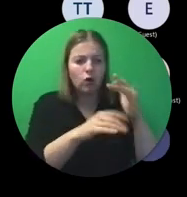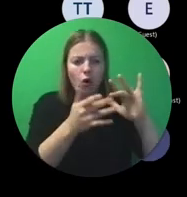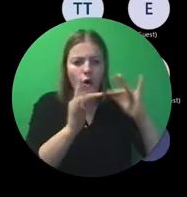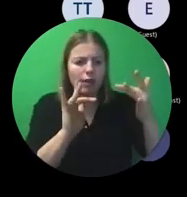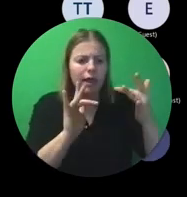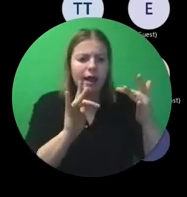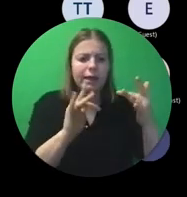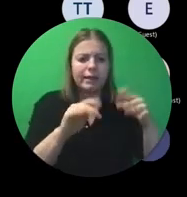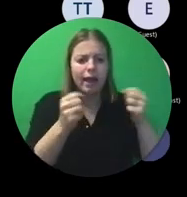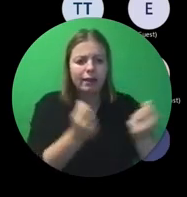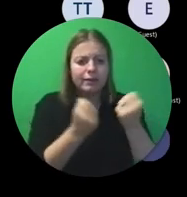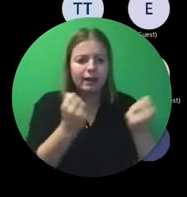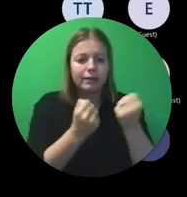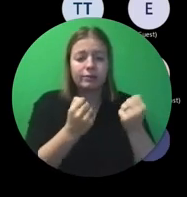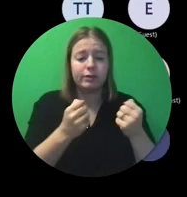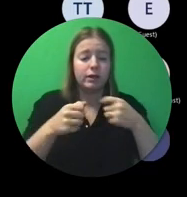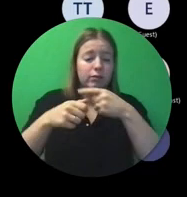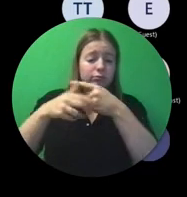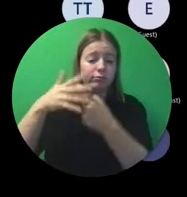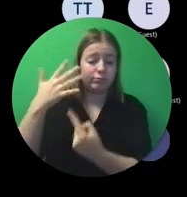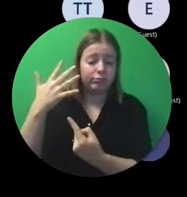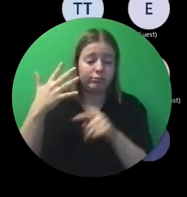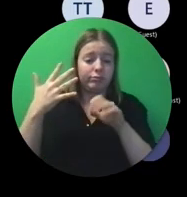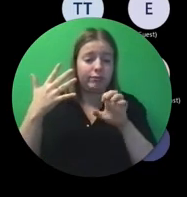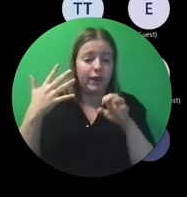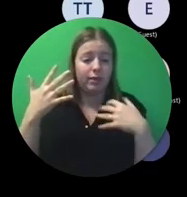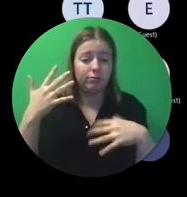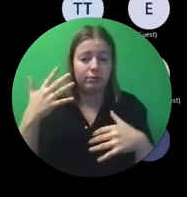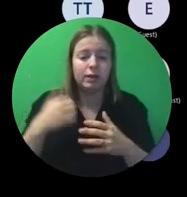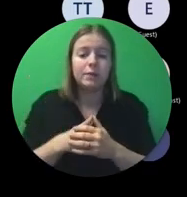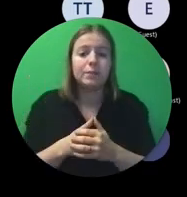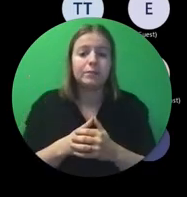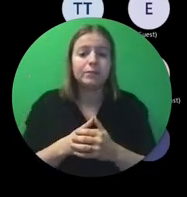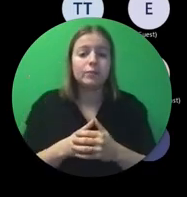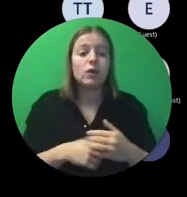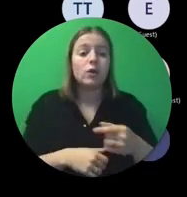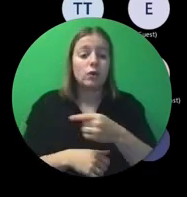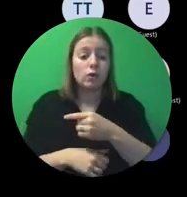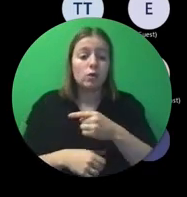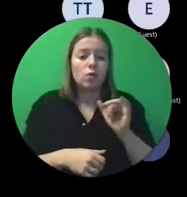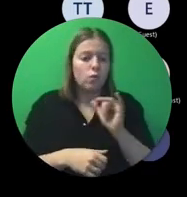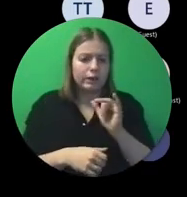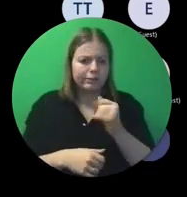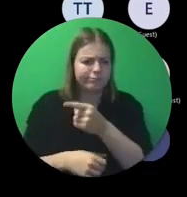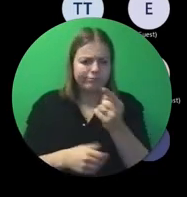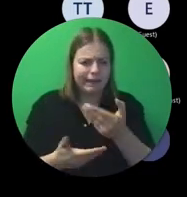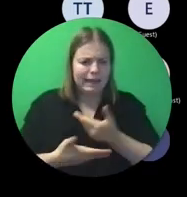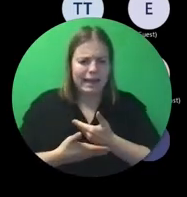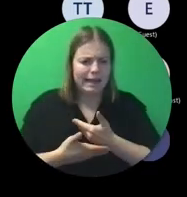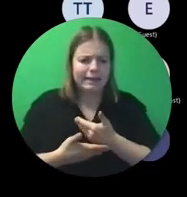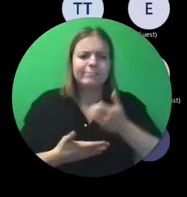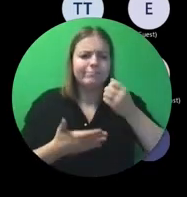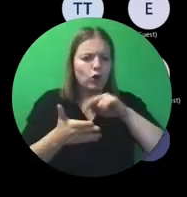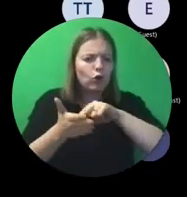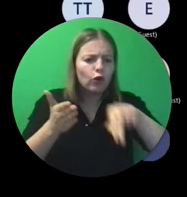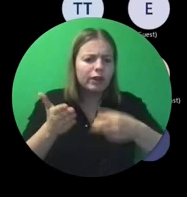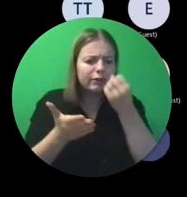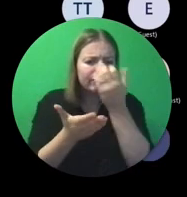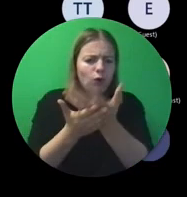is een hele bootrang. Je krijgt eigenlijk van ons, dus het contractvoorstel dat je van ons gaat krijgen, dat is eigenlijk